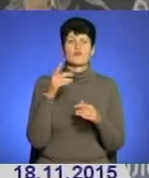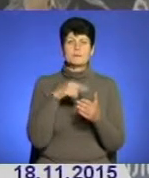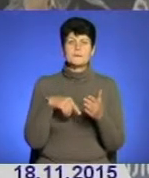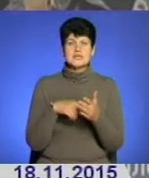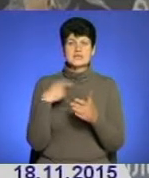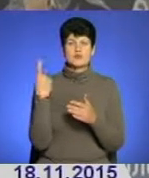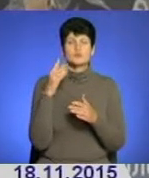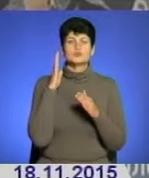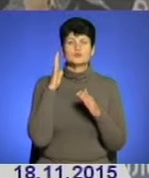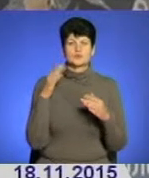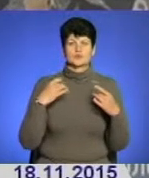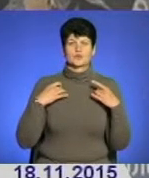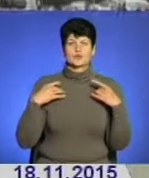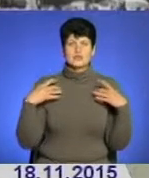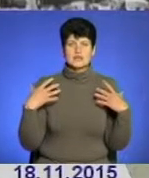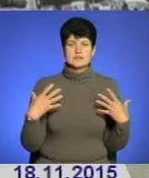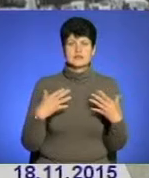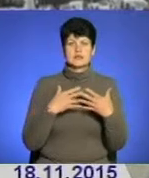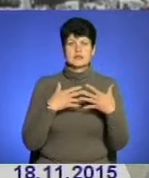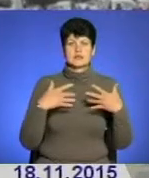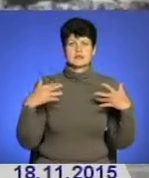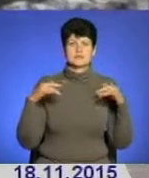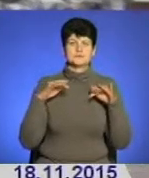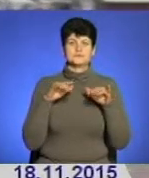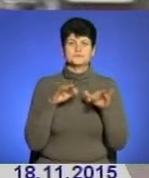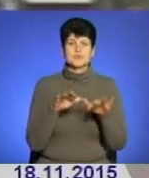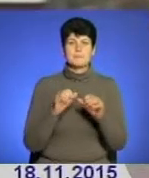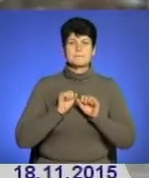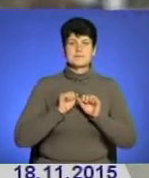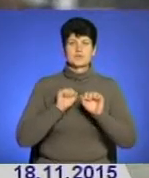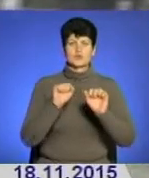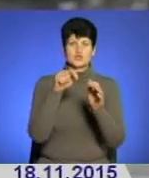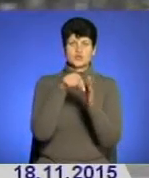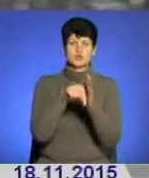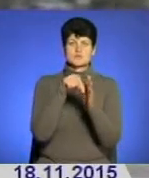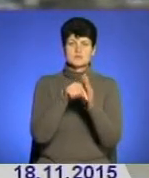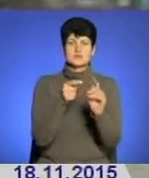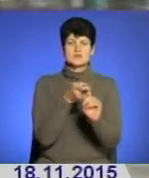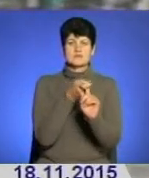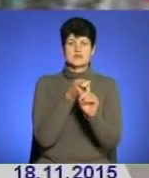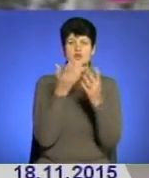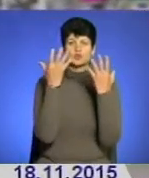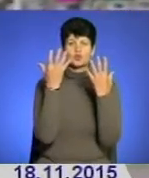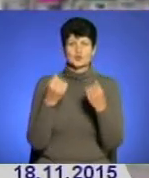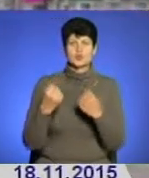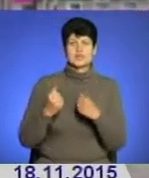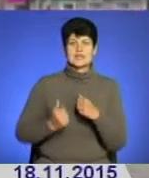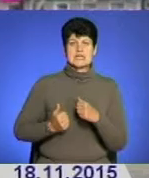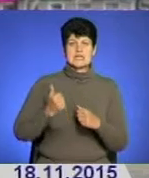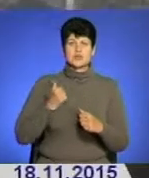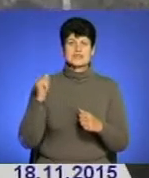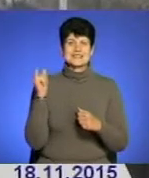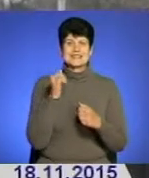відбудуться урочистості та меморіальні заходи патріотичного змісту, присвячені Дню Гідності та Свободи.